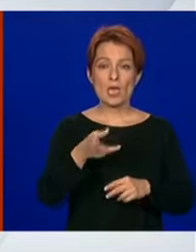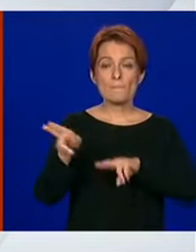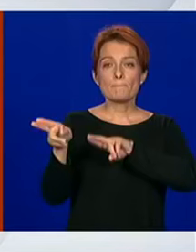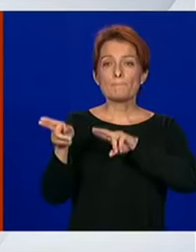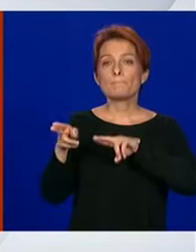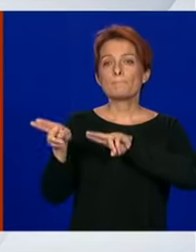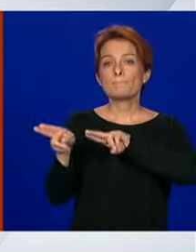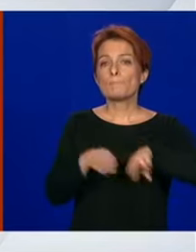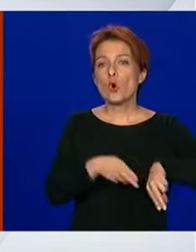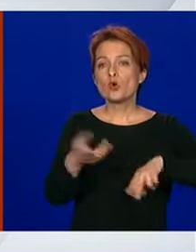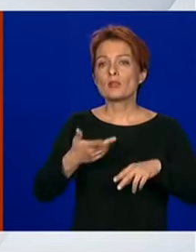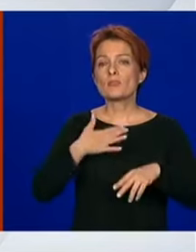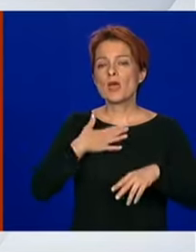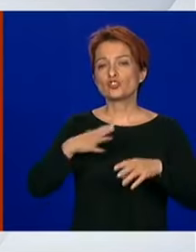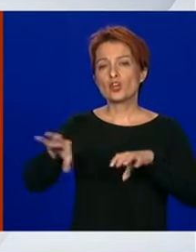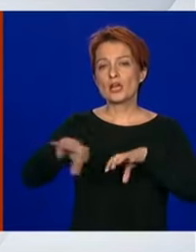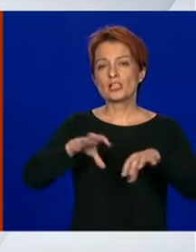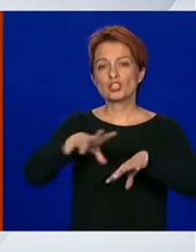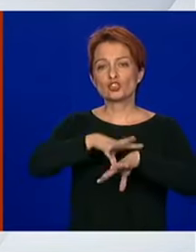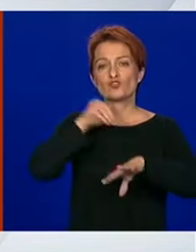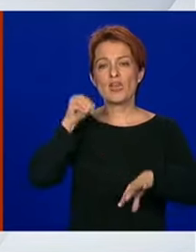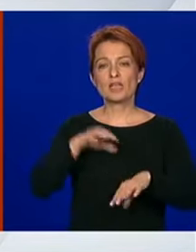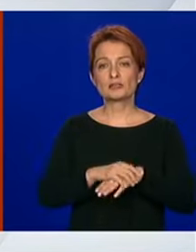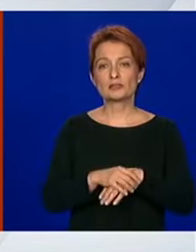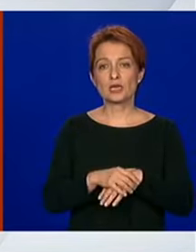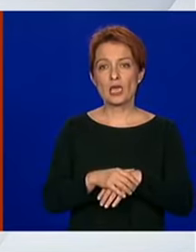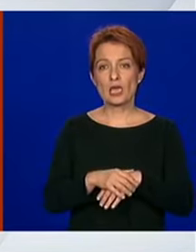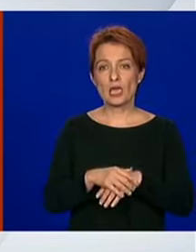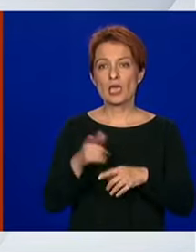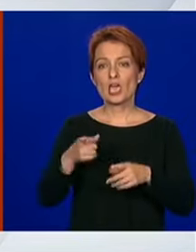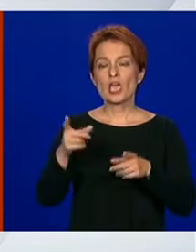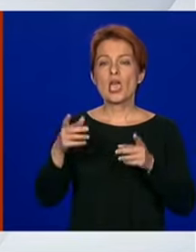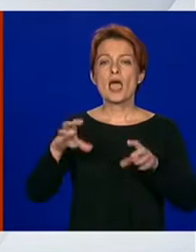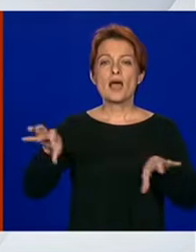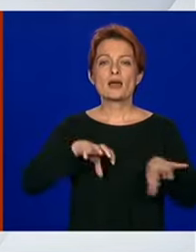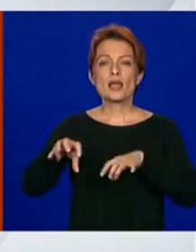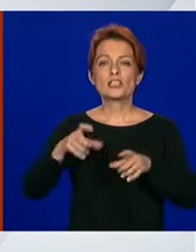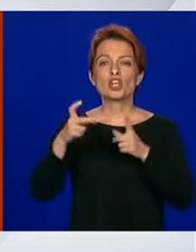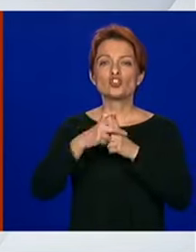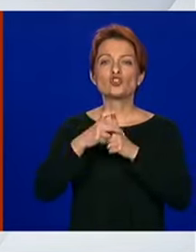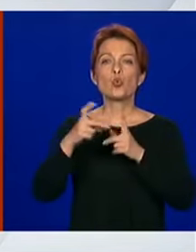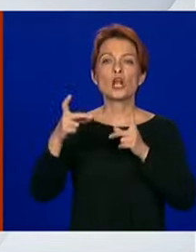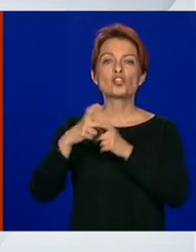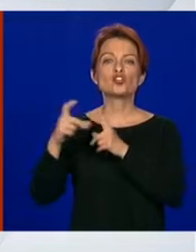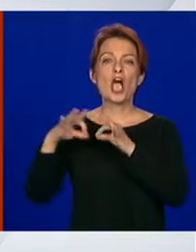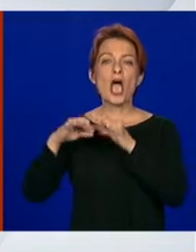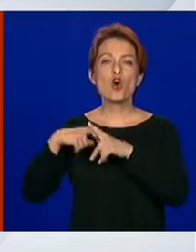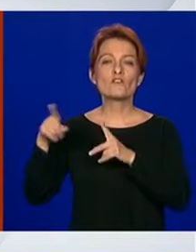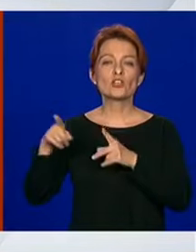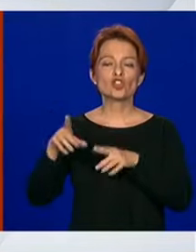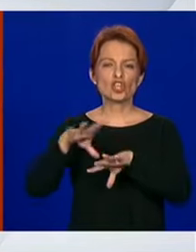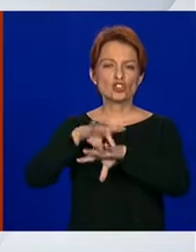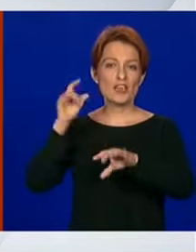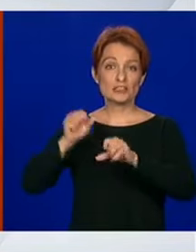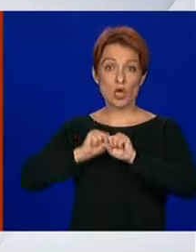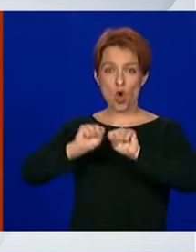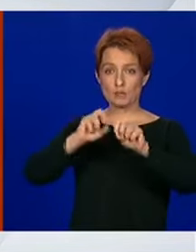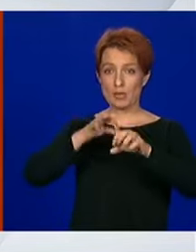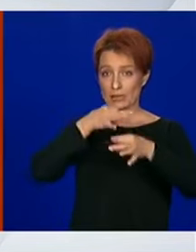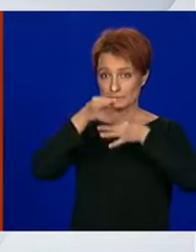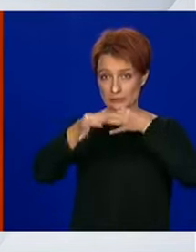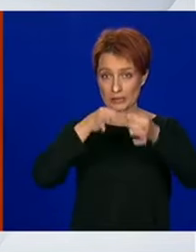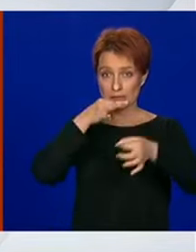naših radnika iz Švedske jer će o radnici Mađure Đakovića koju Švedskoj Švedskoj ih je odbila testirati